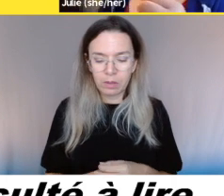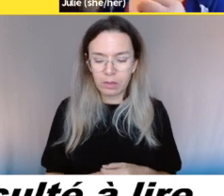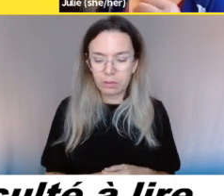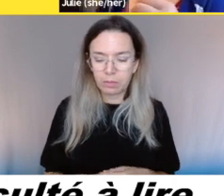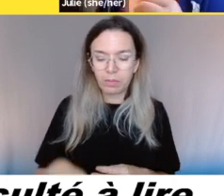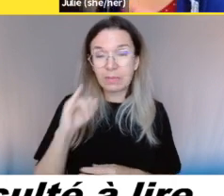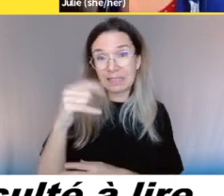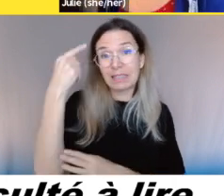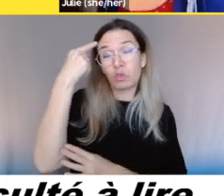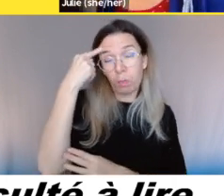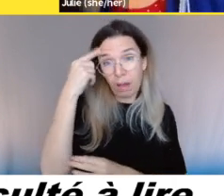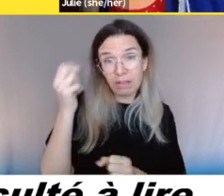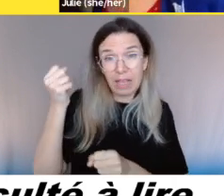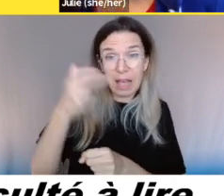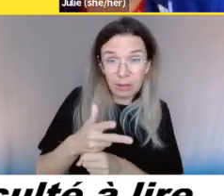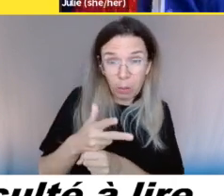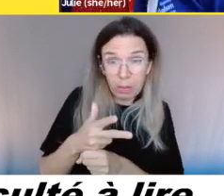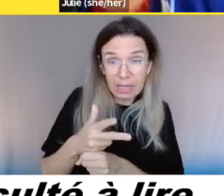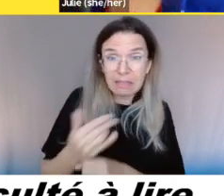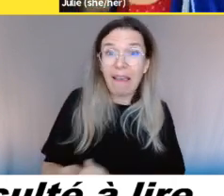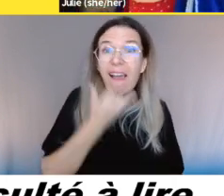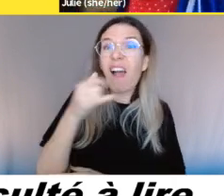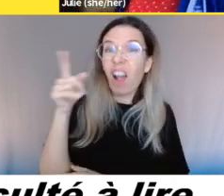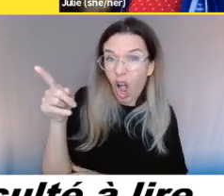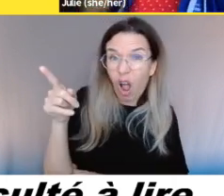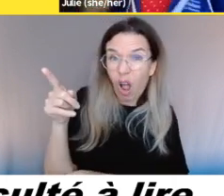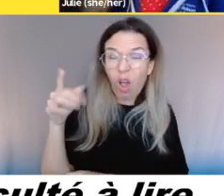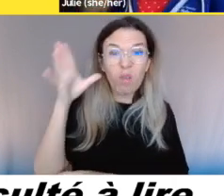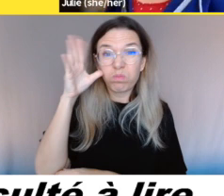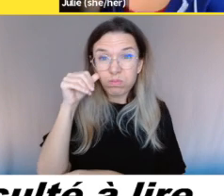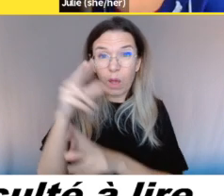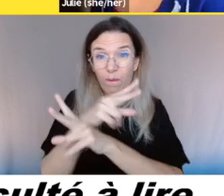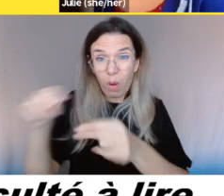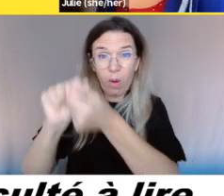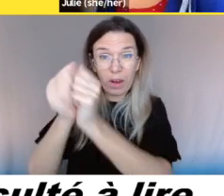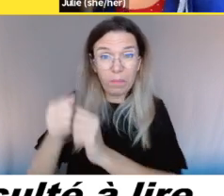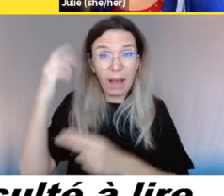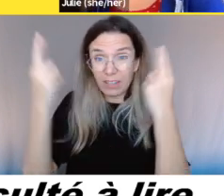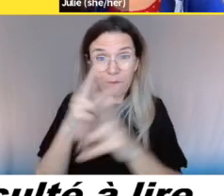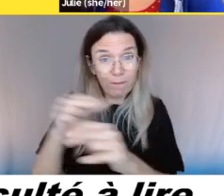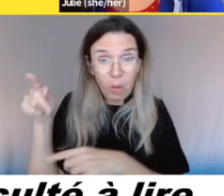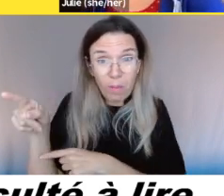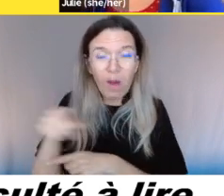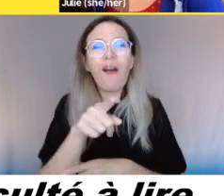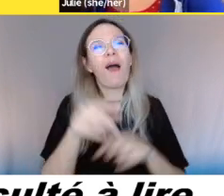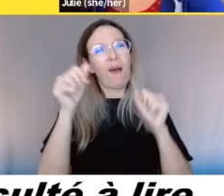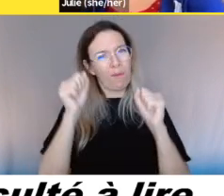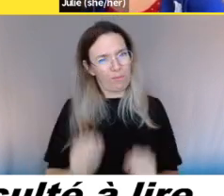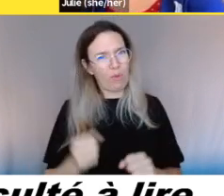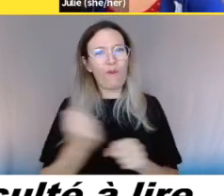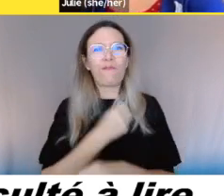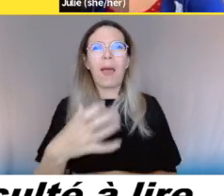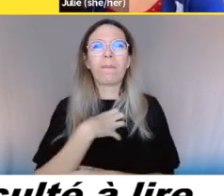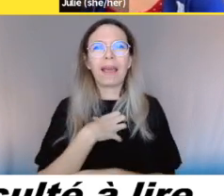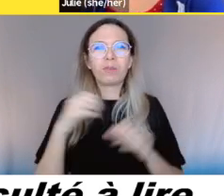raisonnable. Et donc, bien que changer l'étiquetage des produits